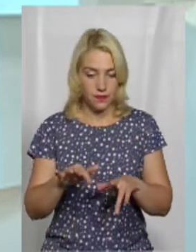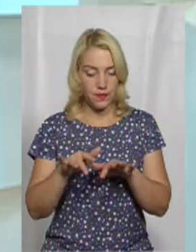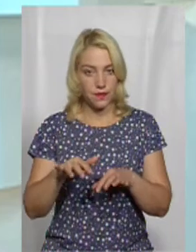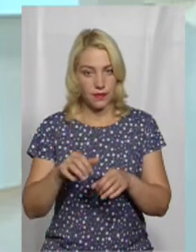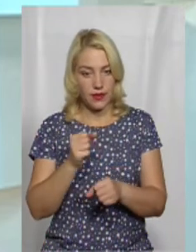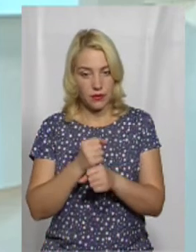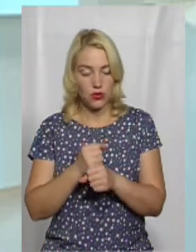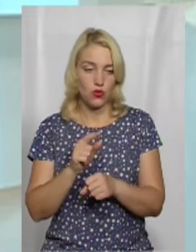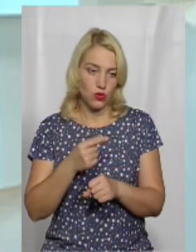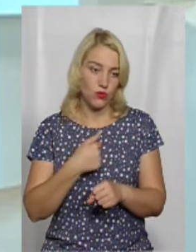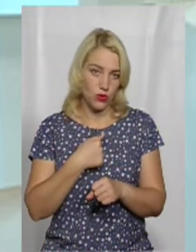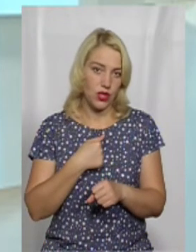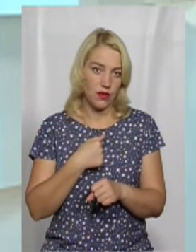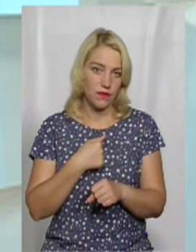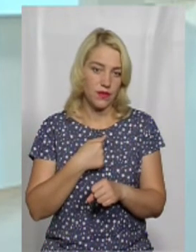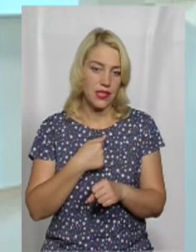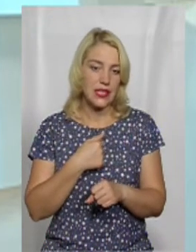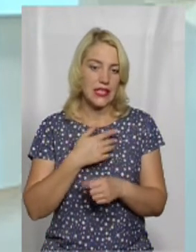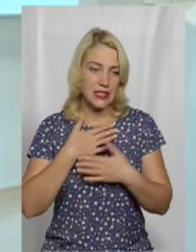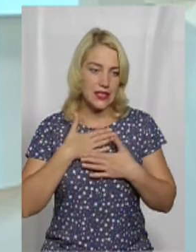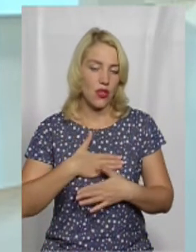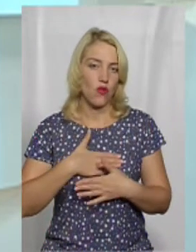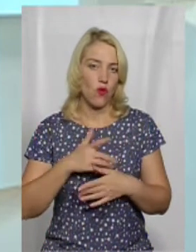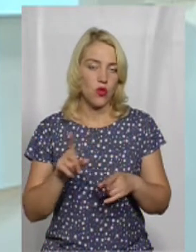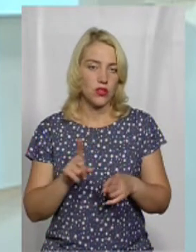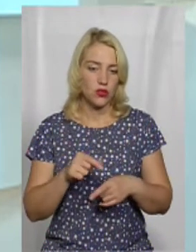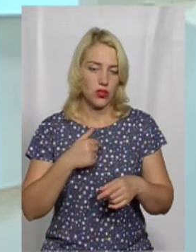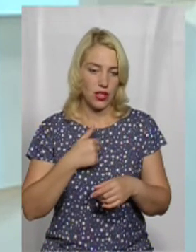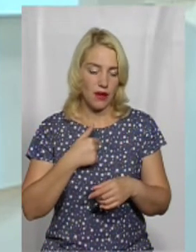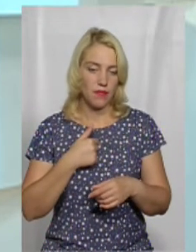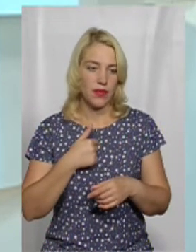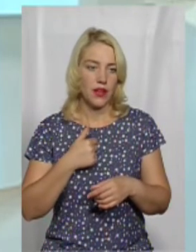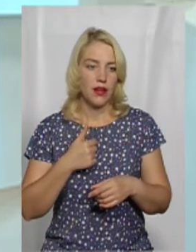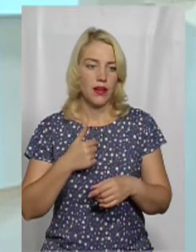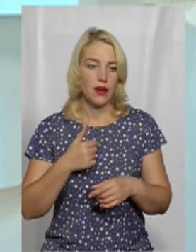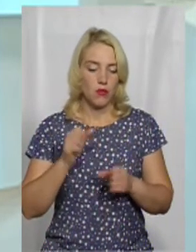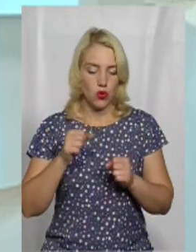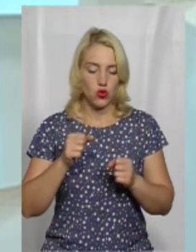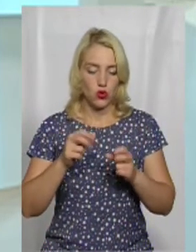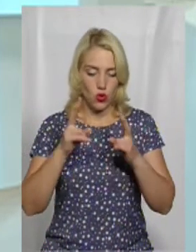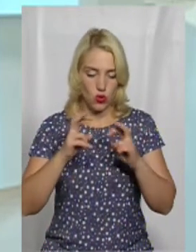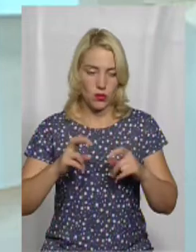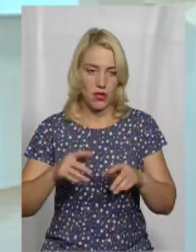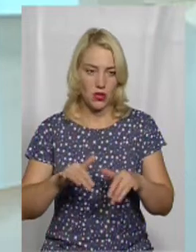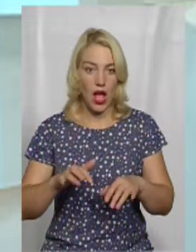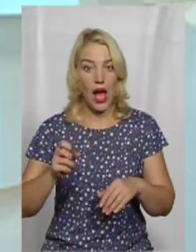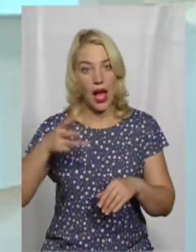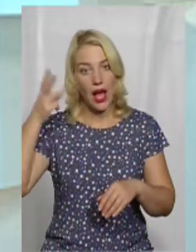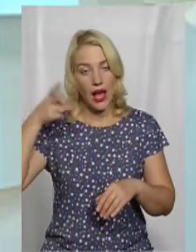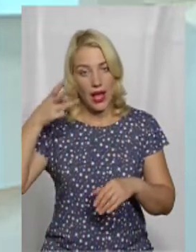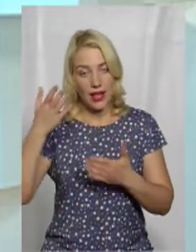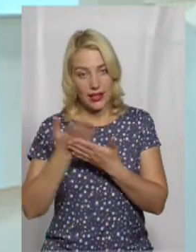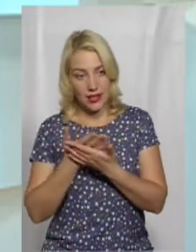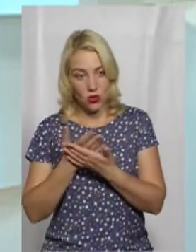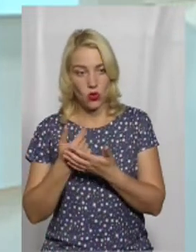я задоволений тим, що маю таку освіту і можу з цим розібратись. А освіту кінематографічну я вже здобуваю